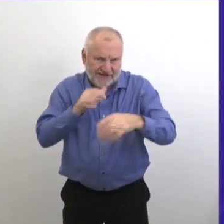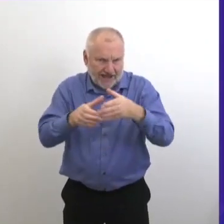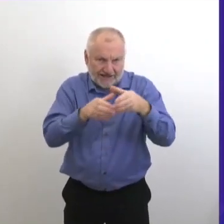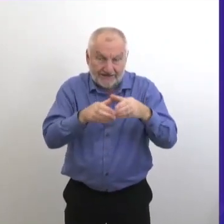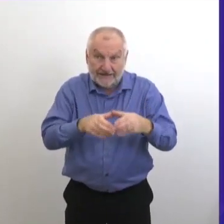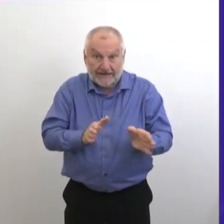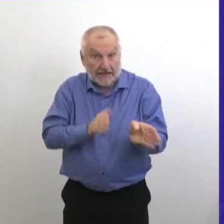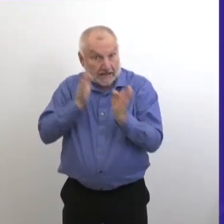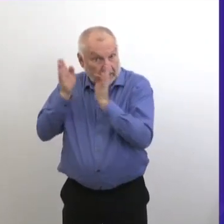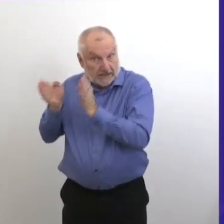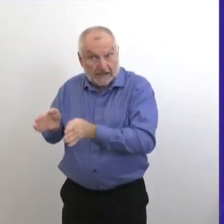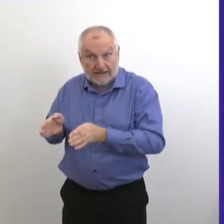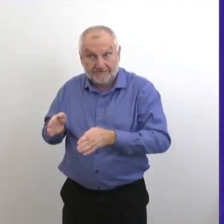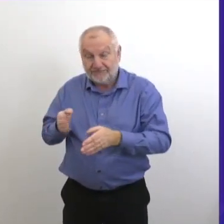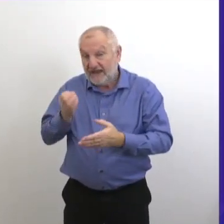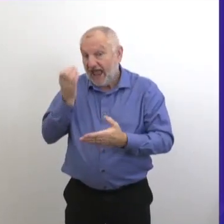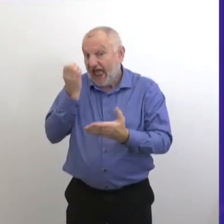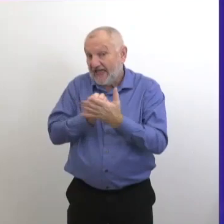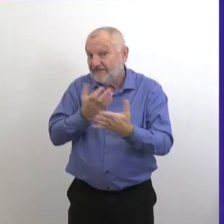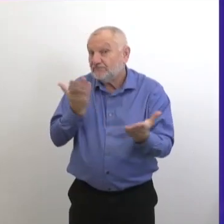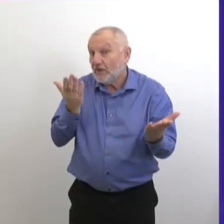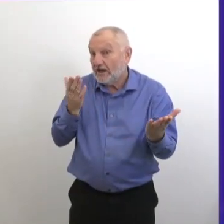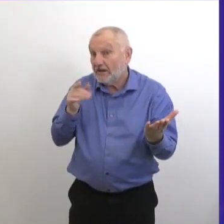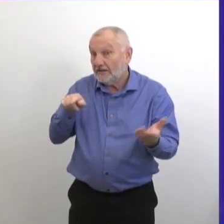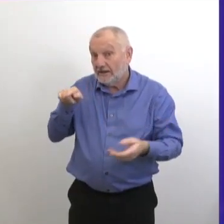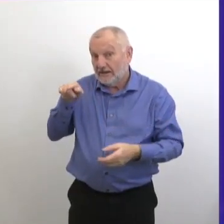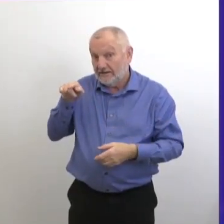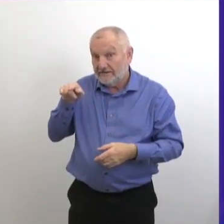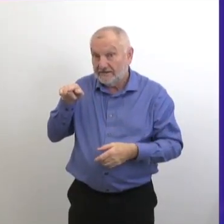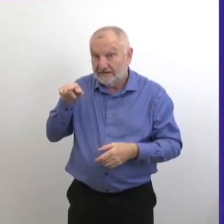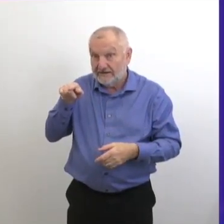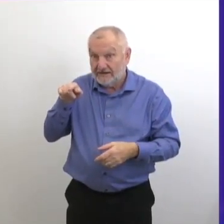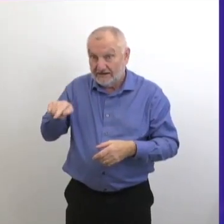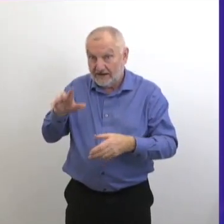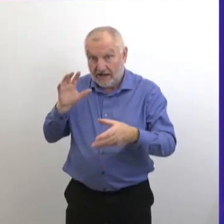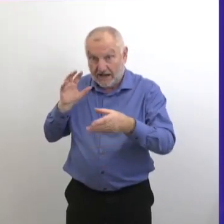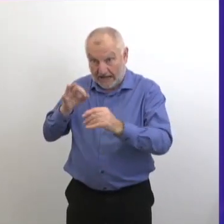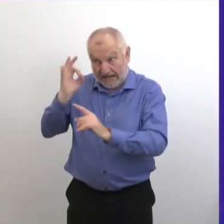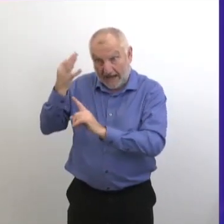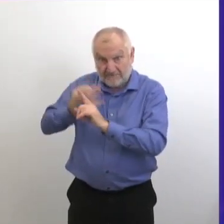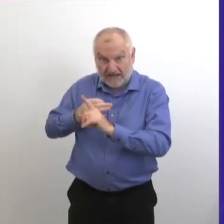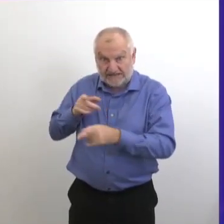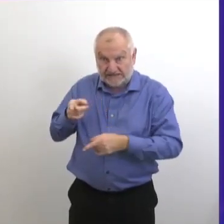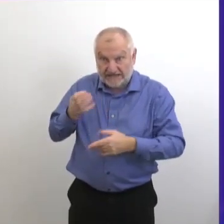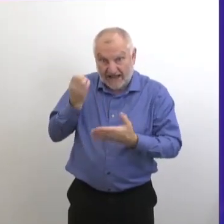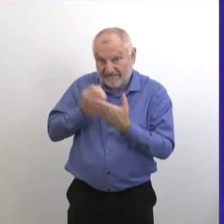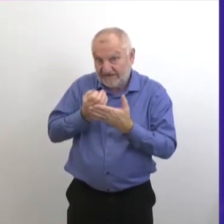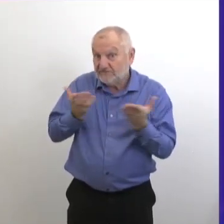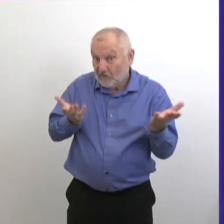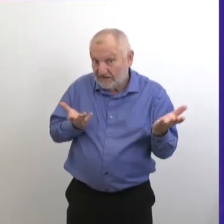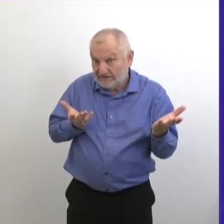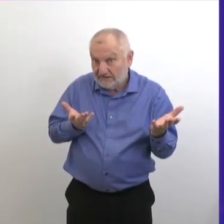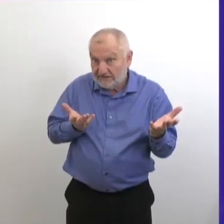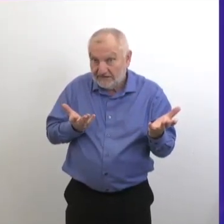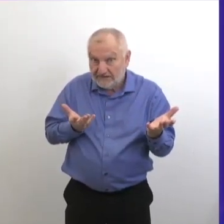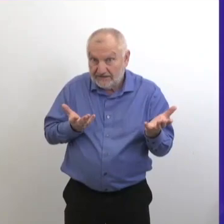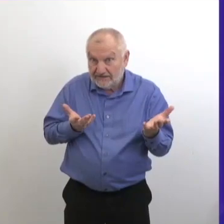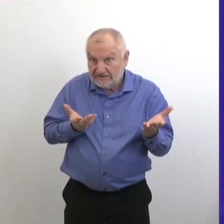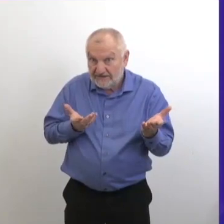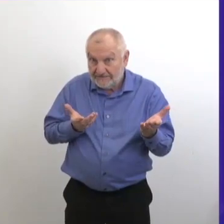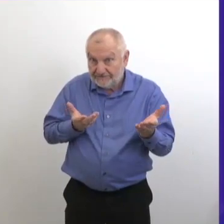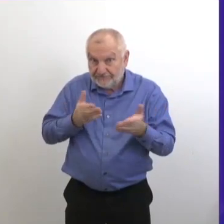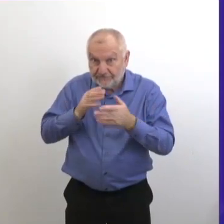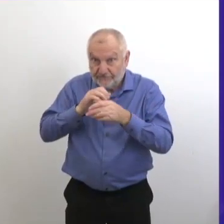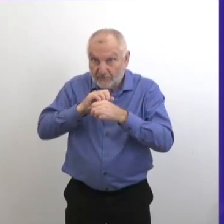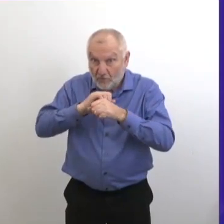Alors, si on examine les données probantes qu'on a, et on a maintenant neuf mois de données. Et on voit très rarement